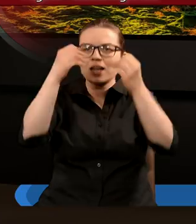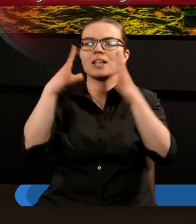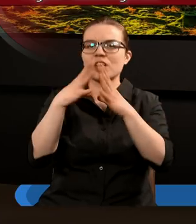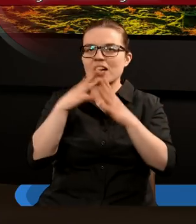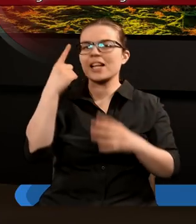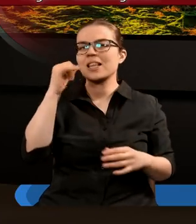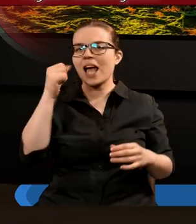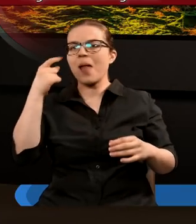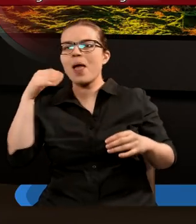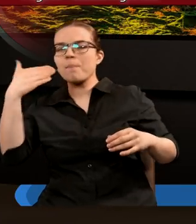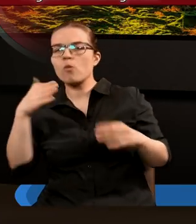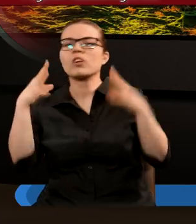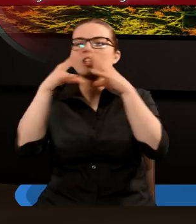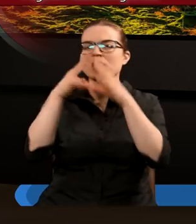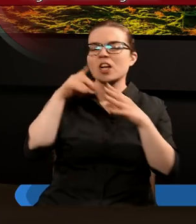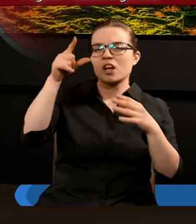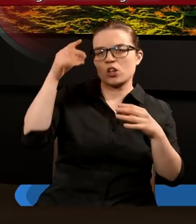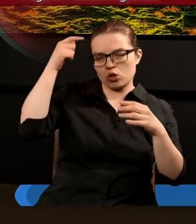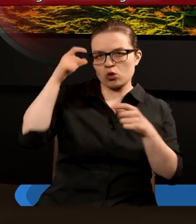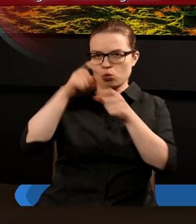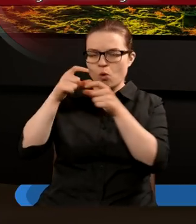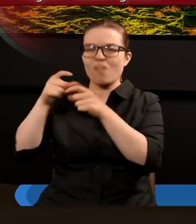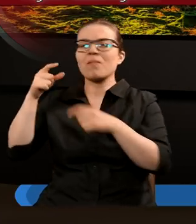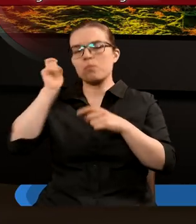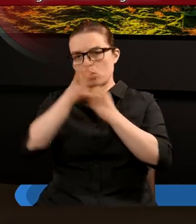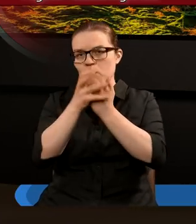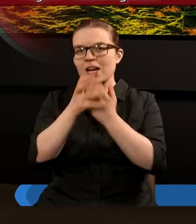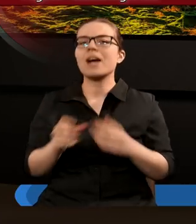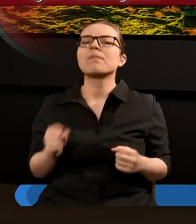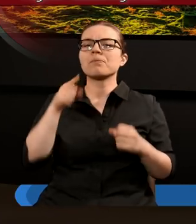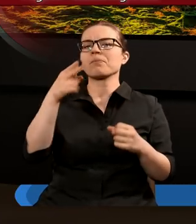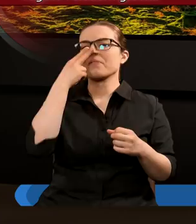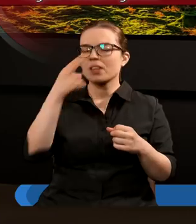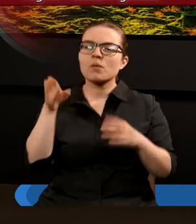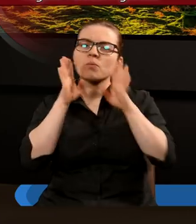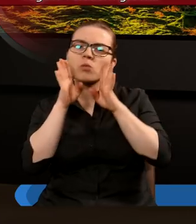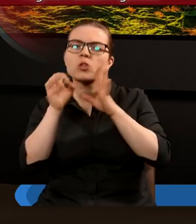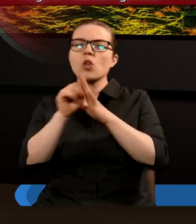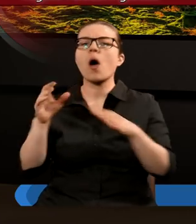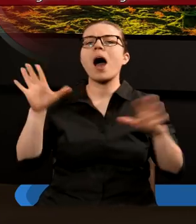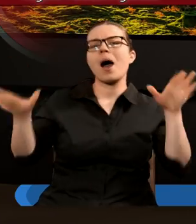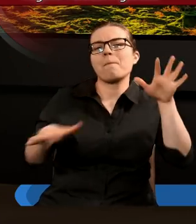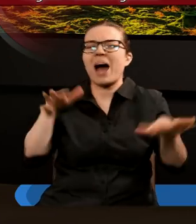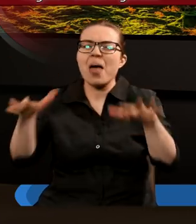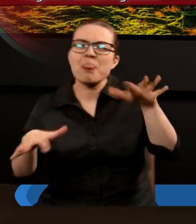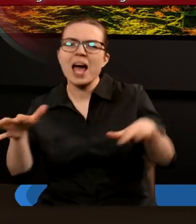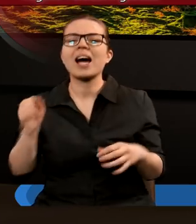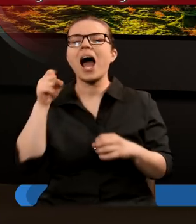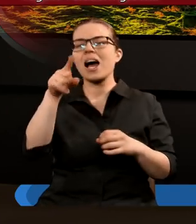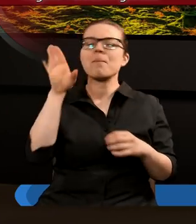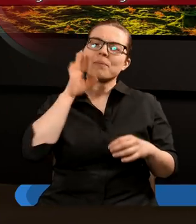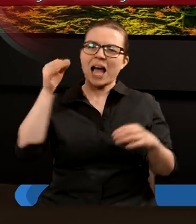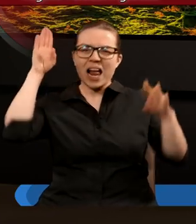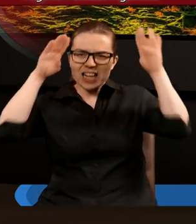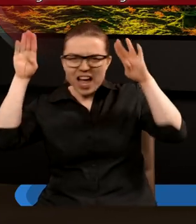diademów, a na głowach jego bluźniercze imiona, a zwierzę, które widziałem, było podobne do pantery, a nogi jego jak u niedźwiedzia,